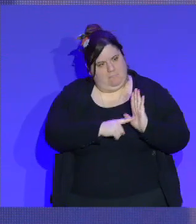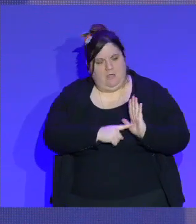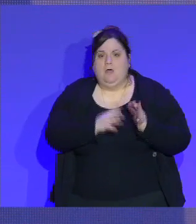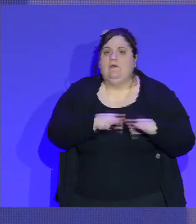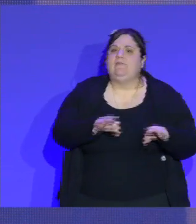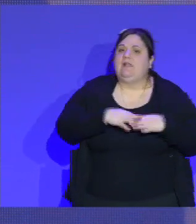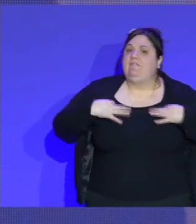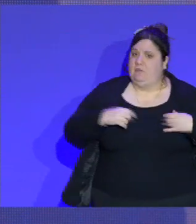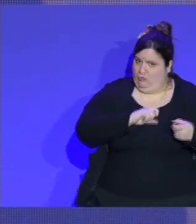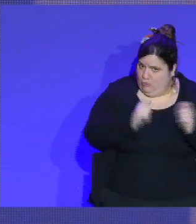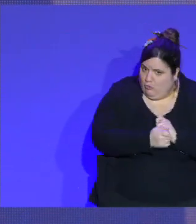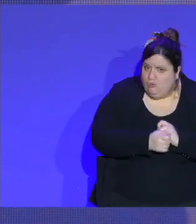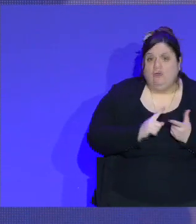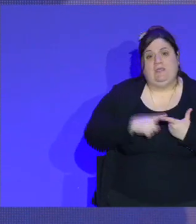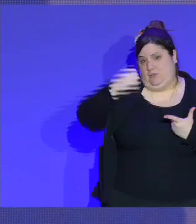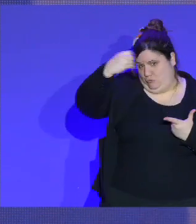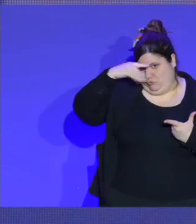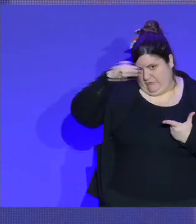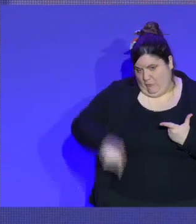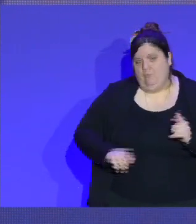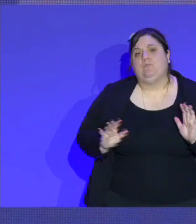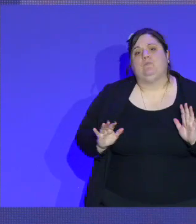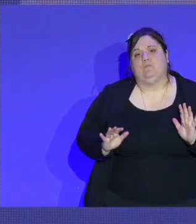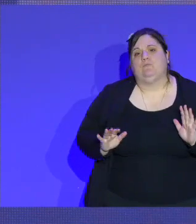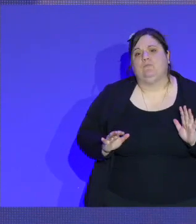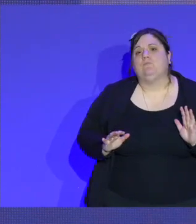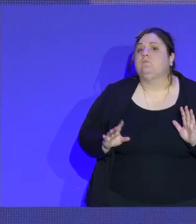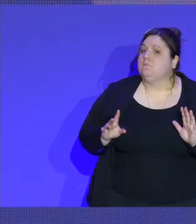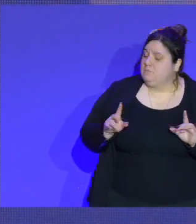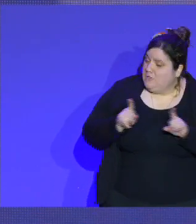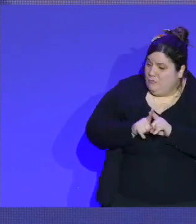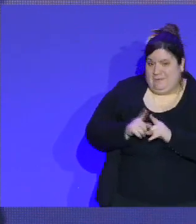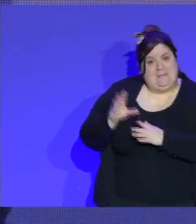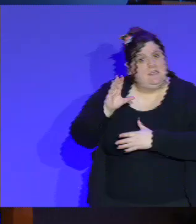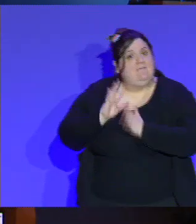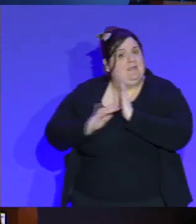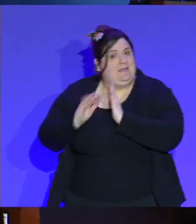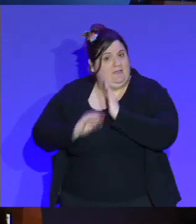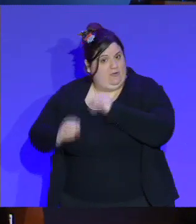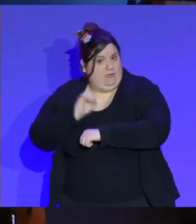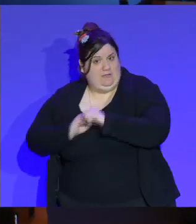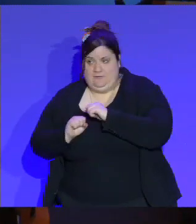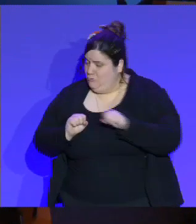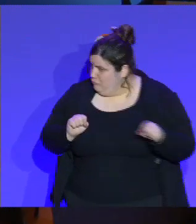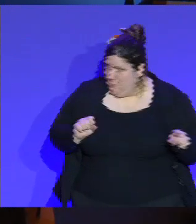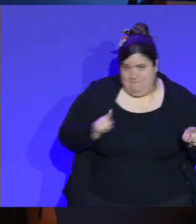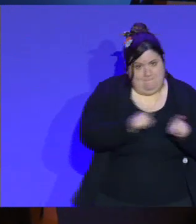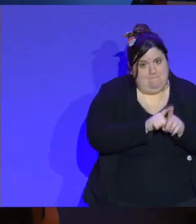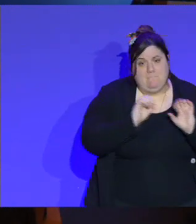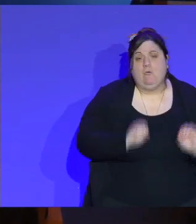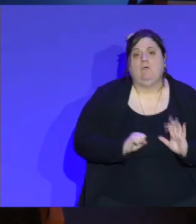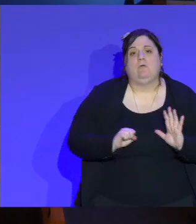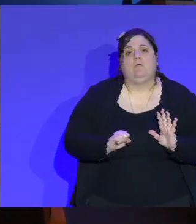deux, on peut faire parfaitement comme on a fait avec les crèches. Vous avez des crédits d'impôt. Si vous mettez des locaux et que vous les